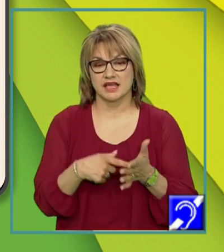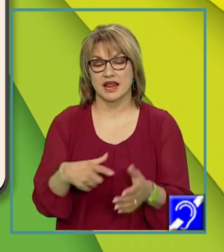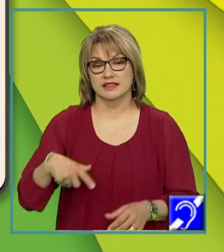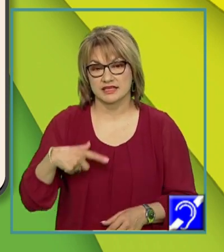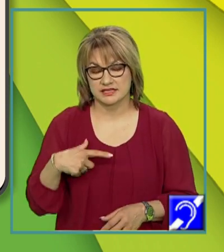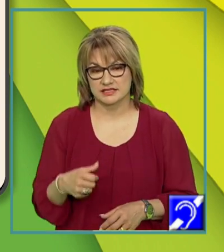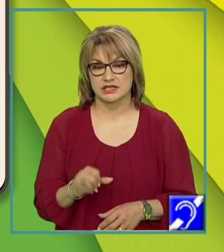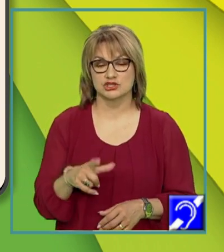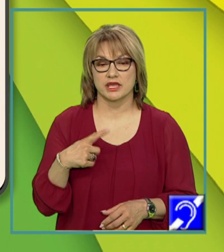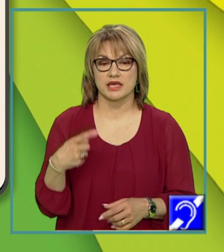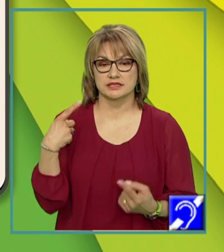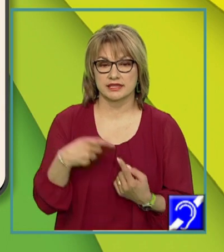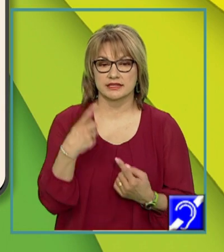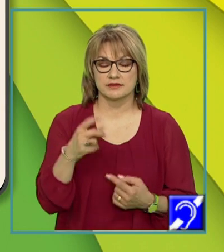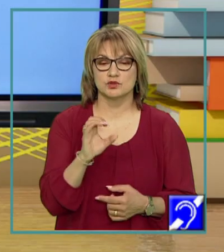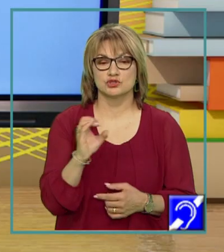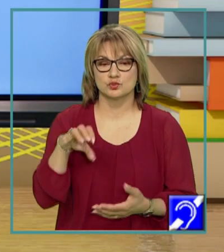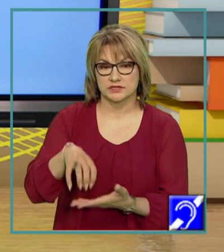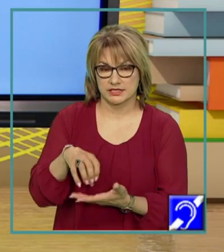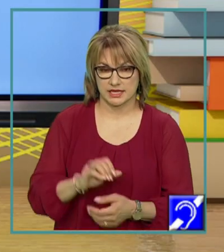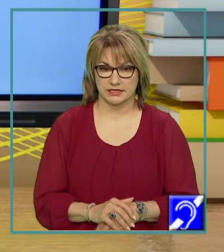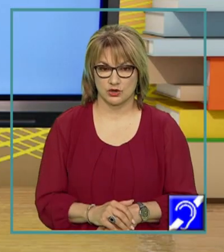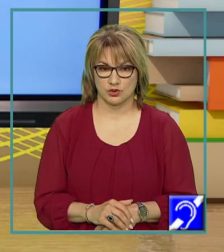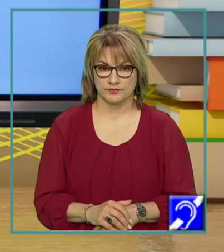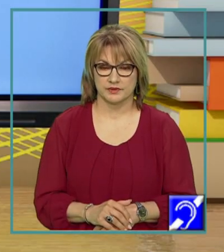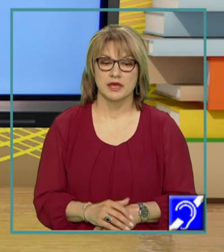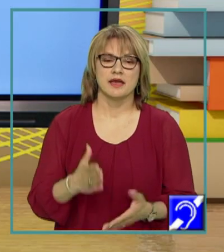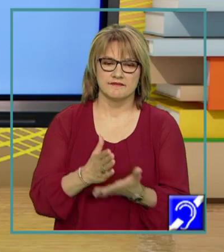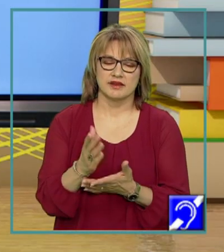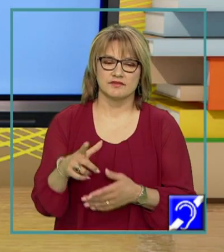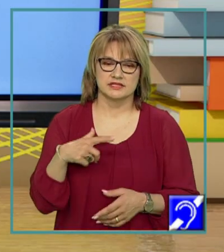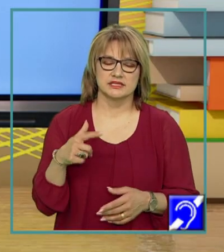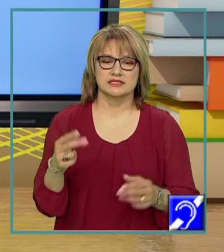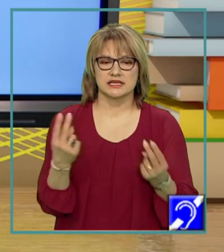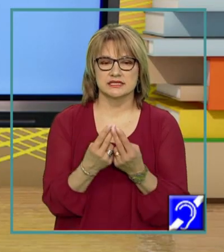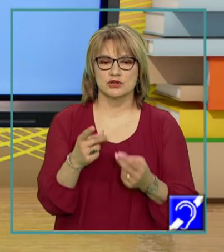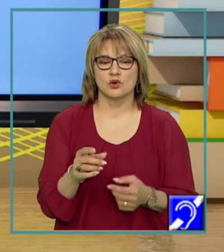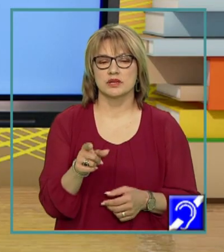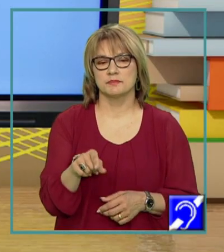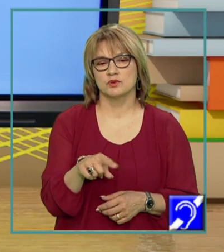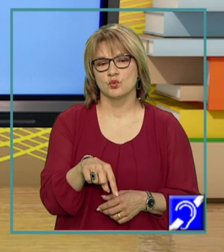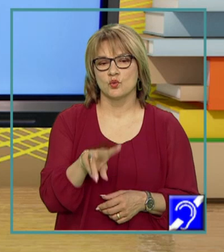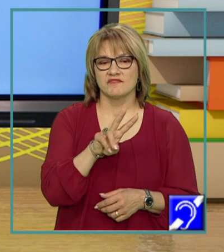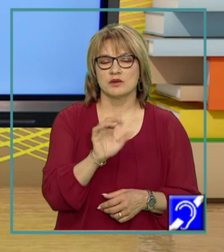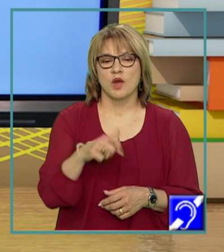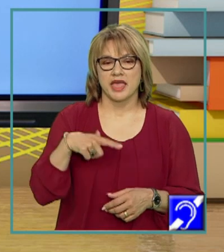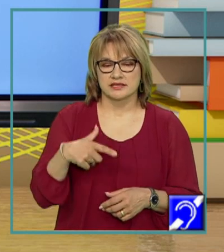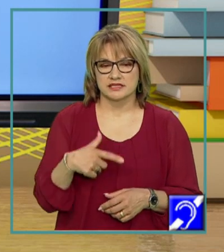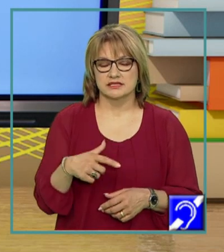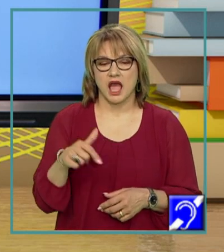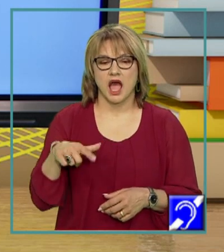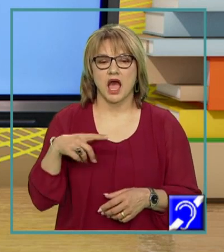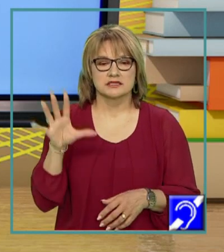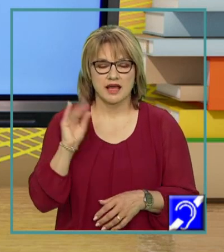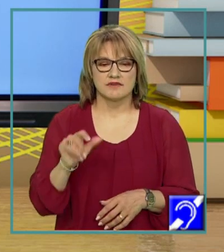existența și este determinat de un circumstanțial de loc. Frecvent, fiind sinonim cu verbul a exista, a se afla,